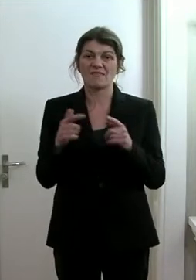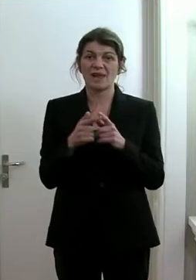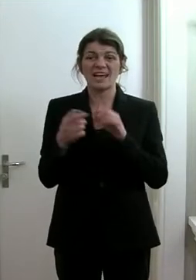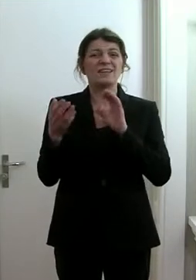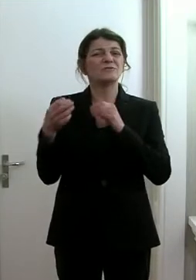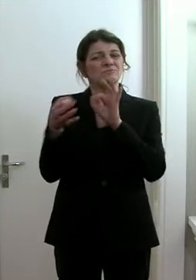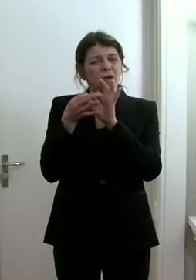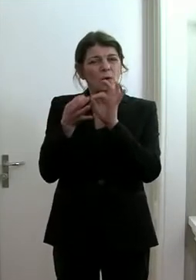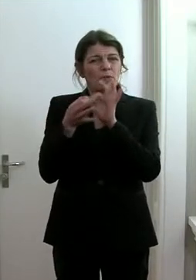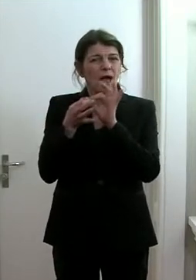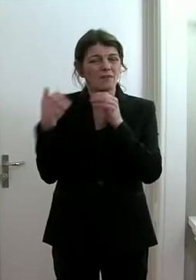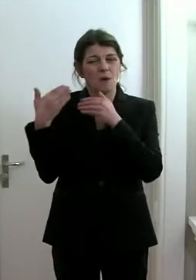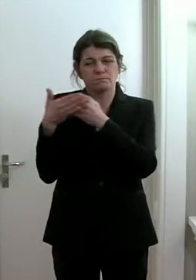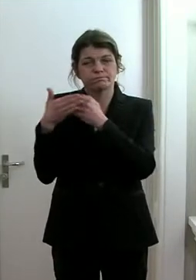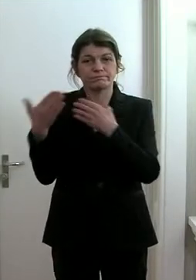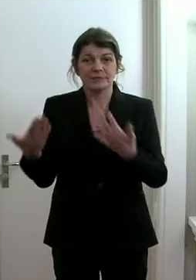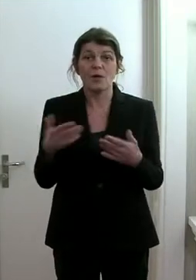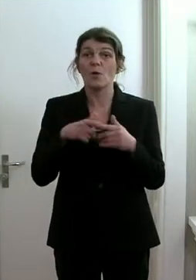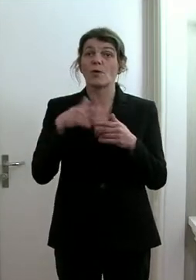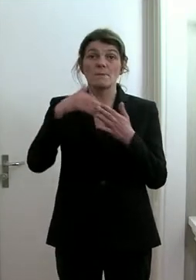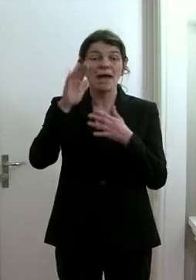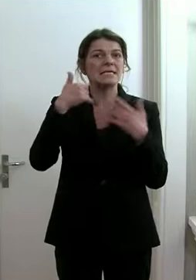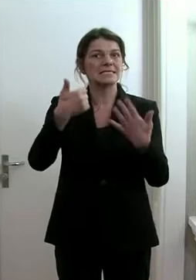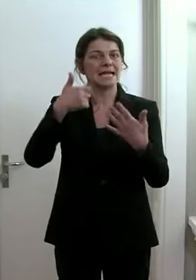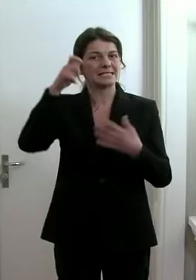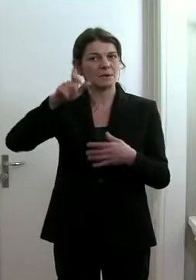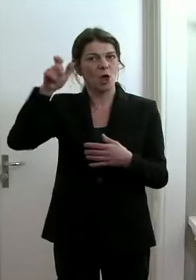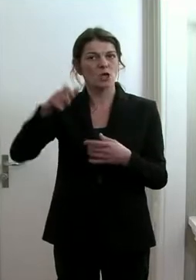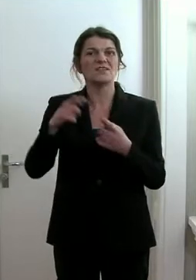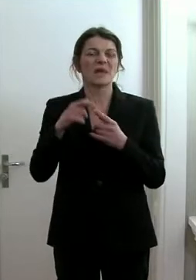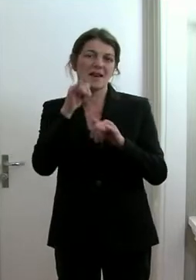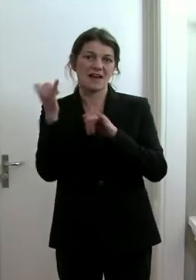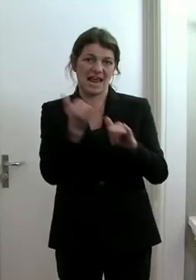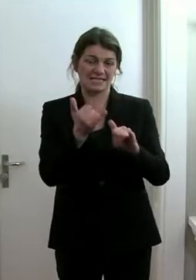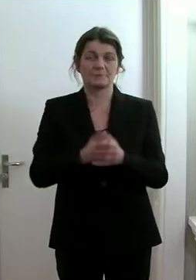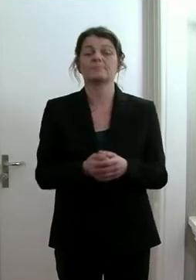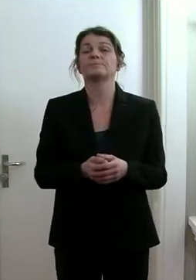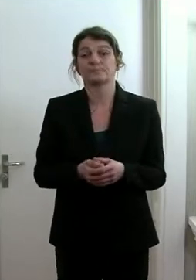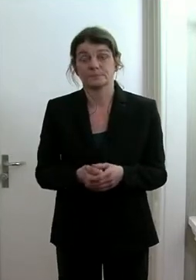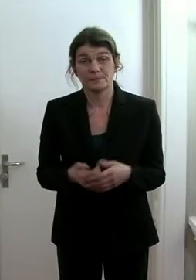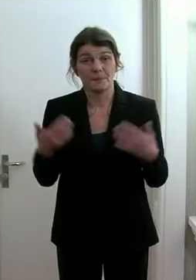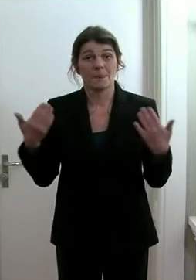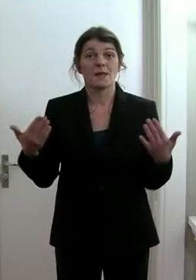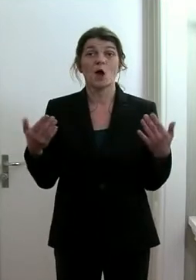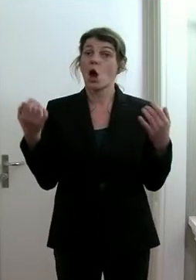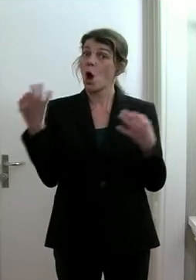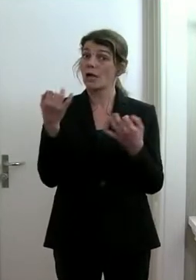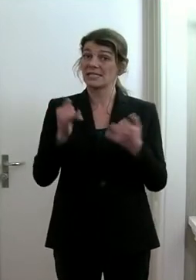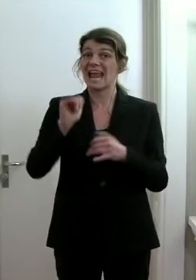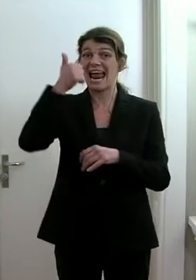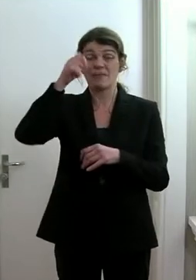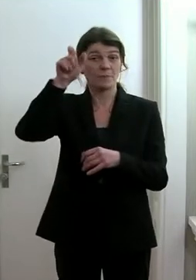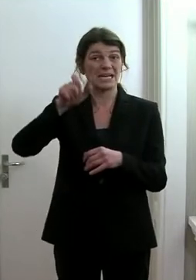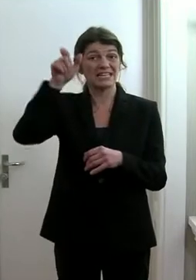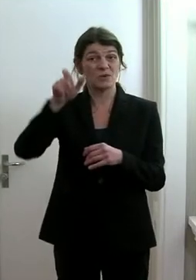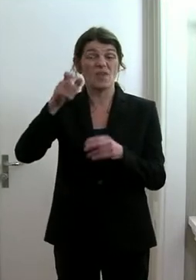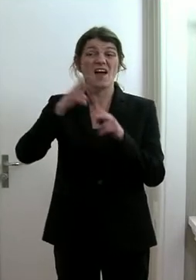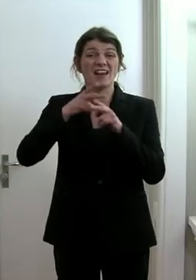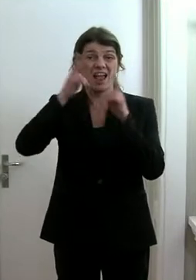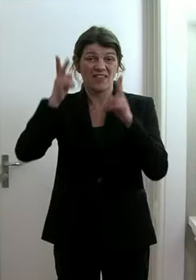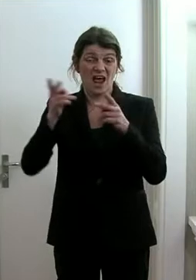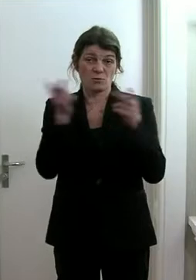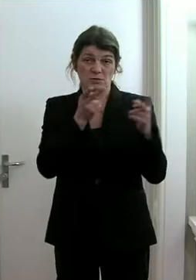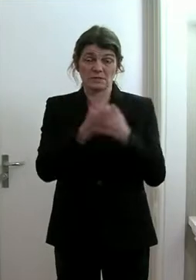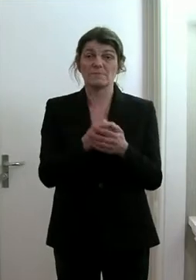Kontakt und circa weitere 60 wegen Reisen. Heute sind elf Personen hospitalisiert, davon